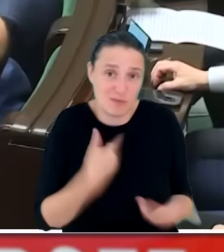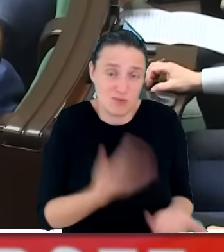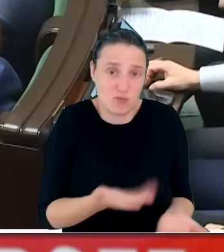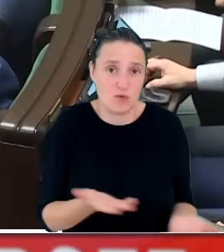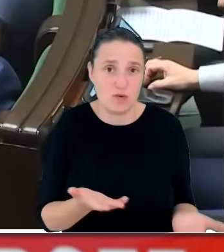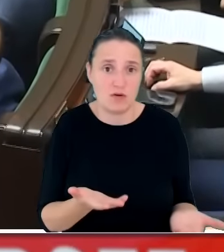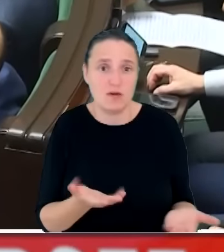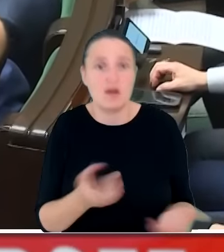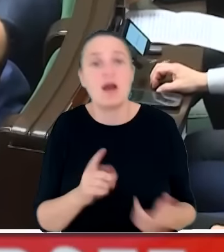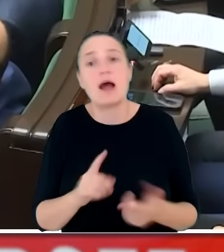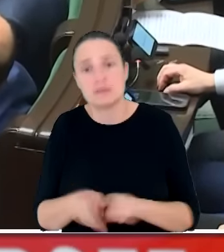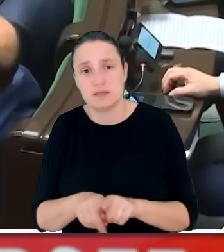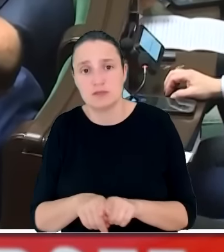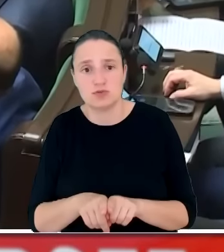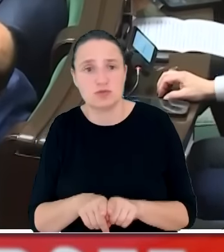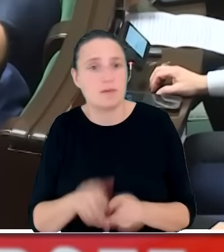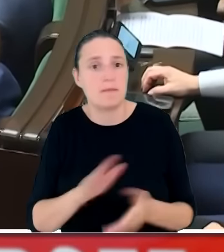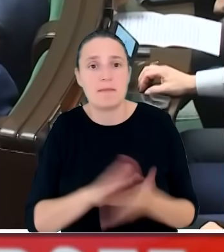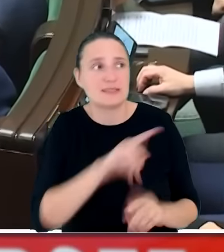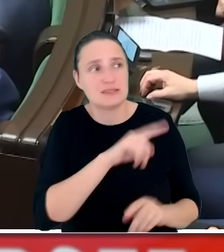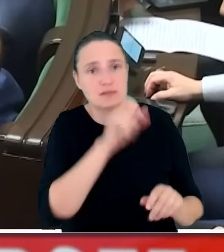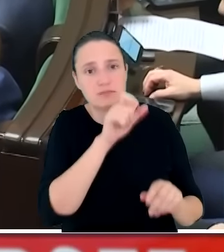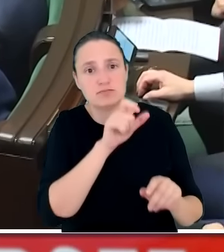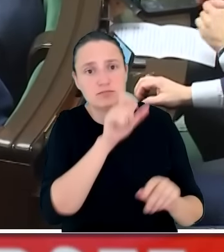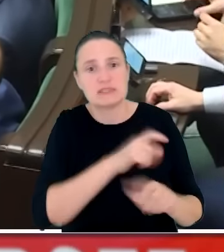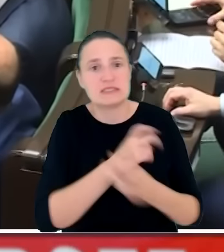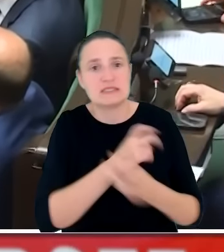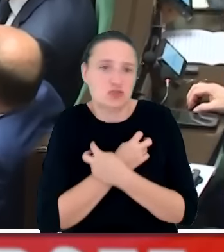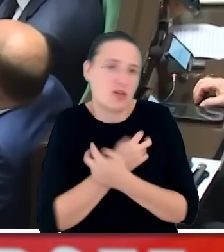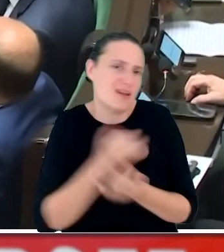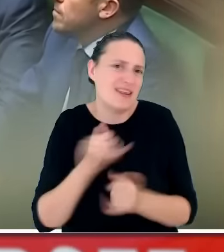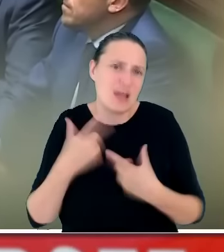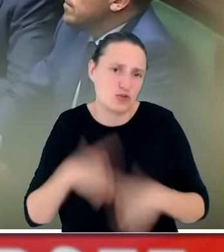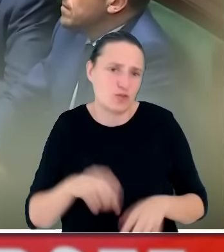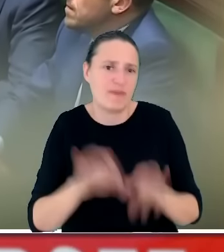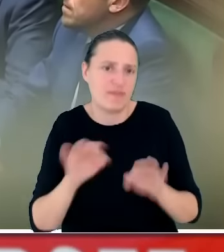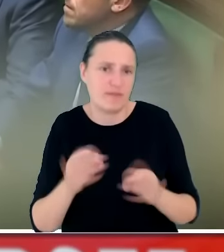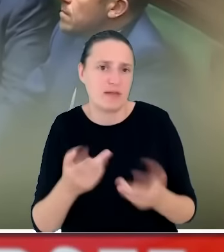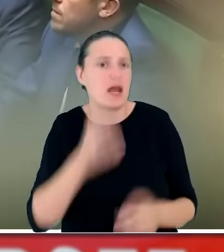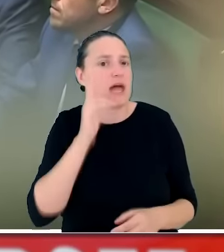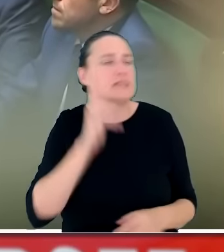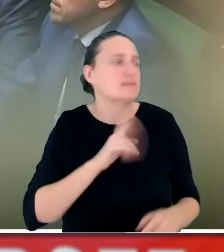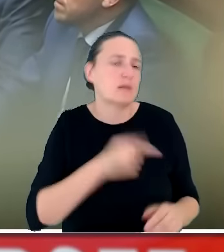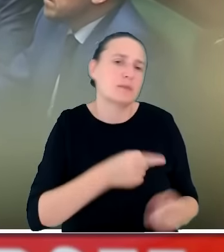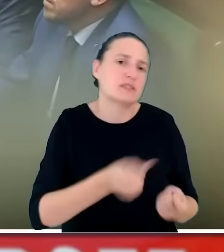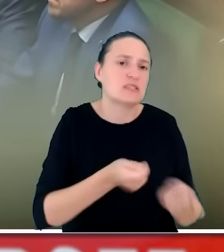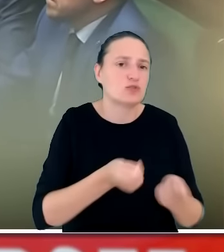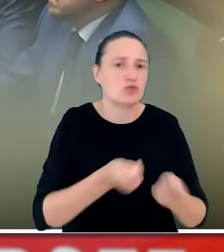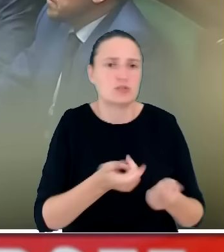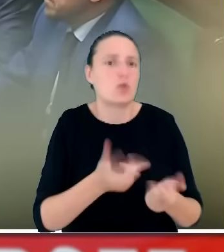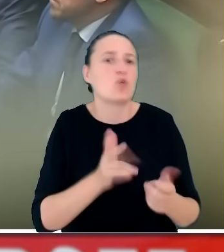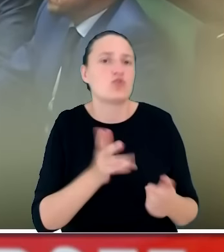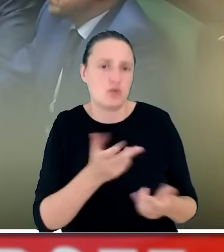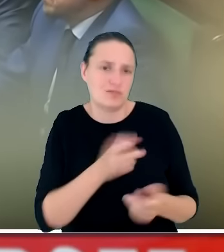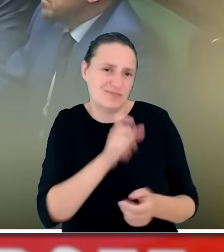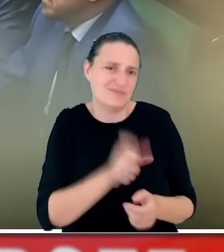nawet bez udziału tego sędziego ktoś inny dokonałby tego wyboru, przejąłby tę Izbę do zarządzania sędzia, który też